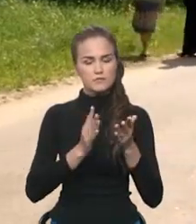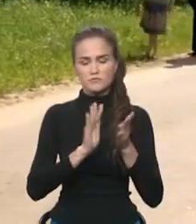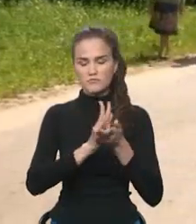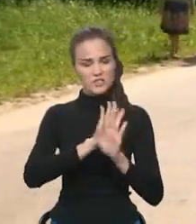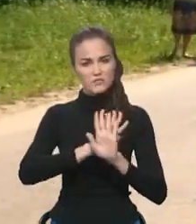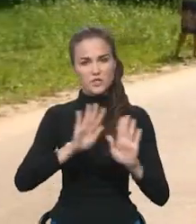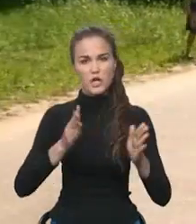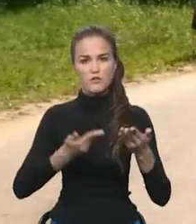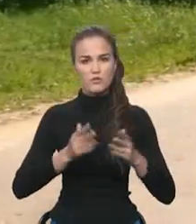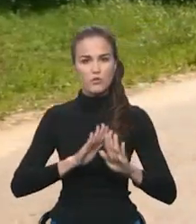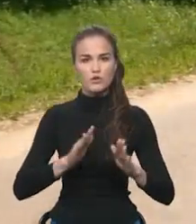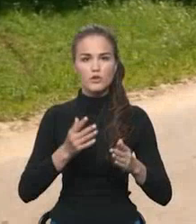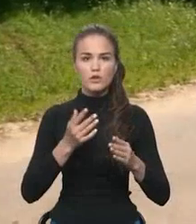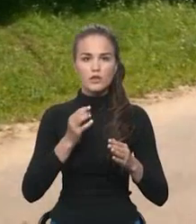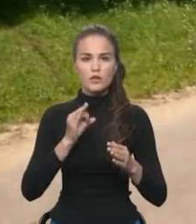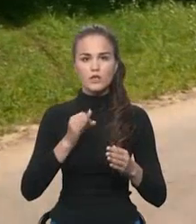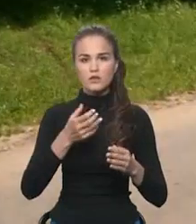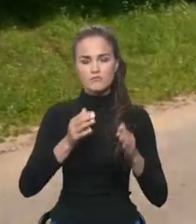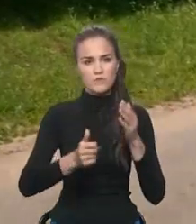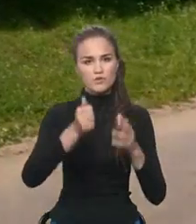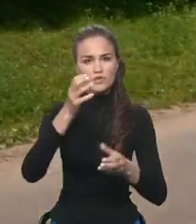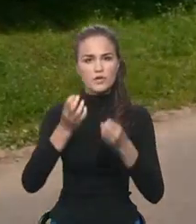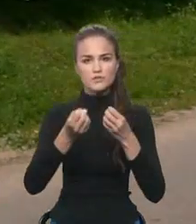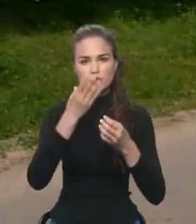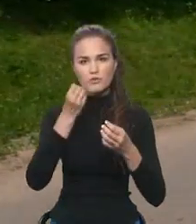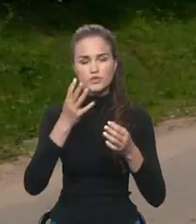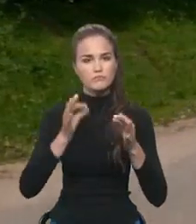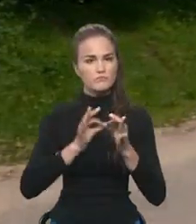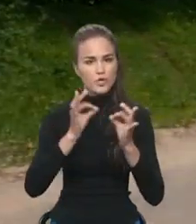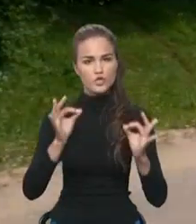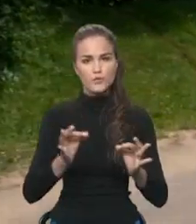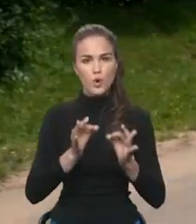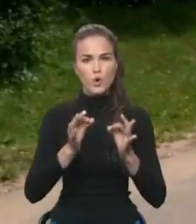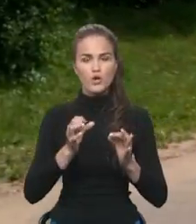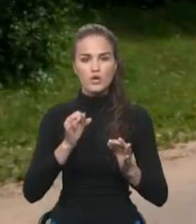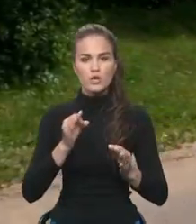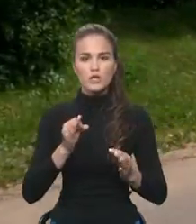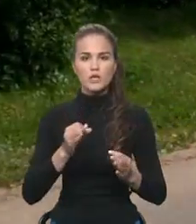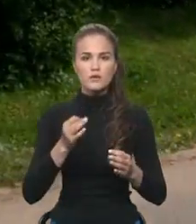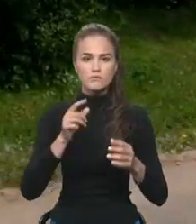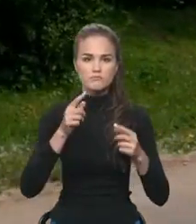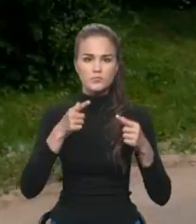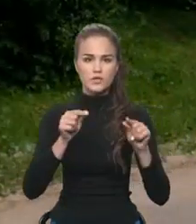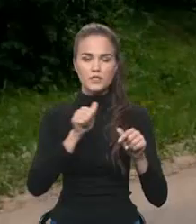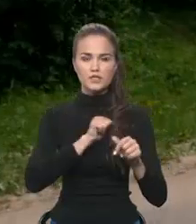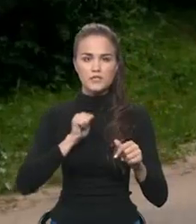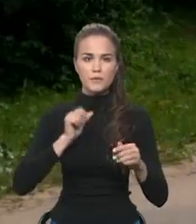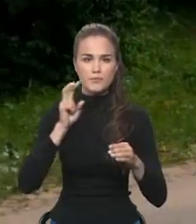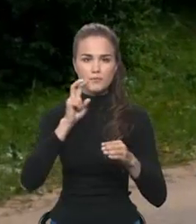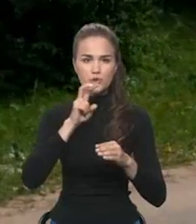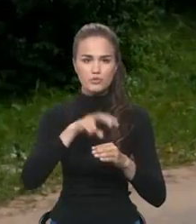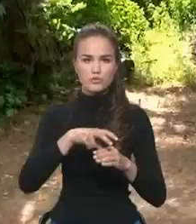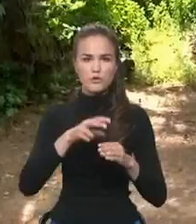не оскверняют И не выдирают у нас ни цветочки, ничего И где-то и сами придут, когда